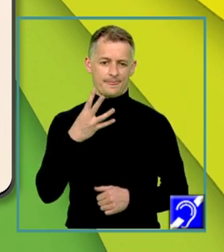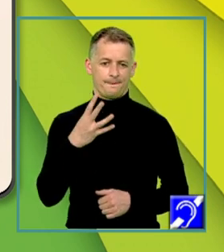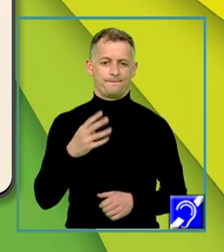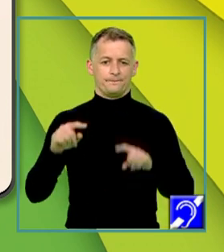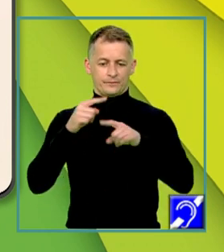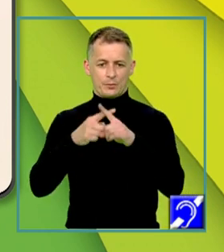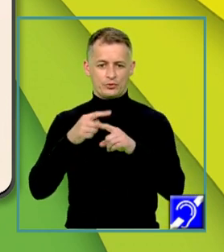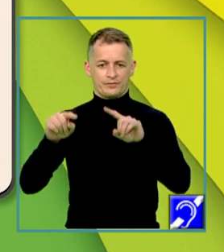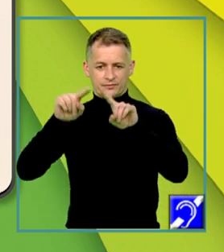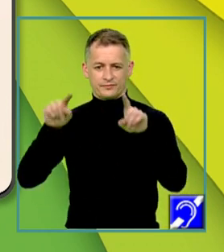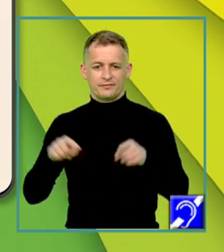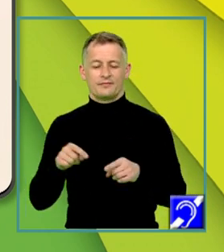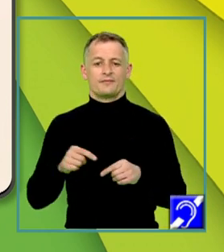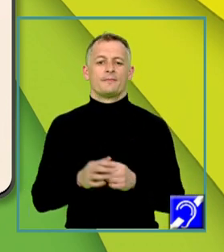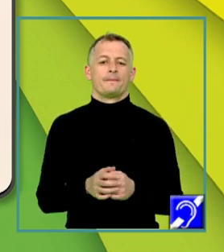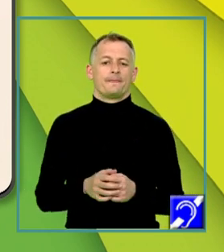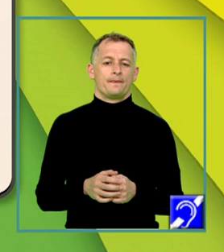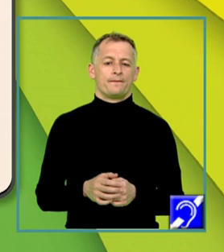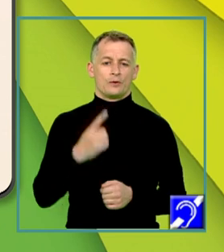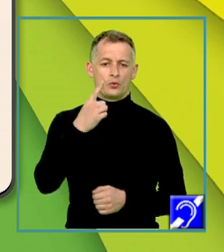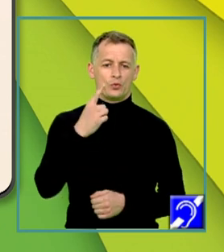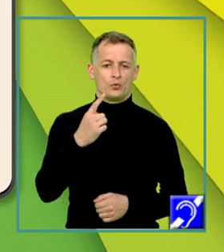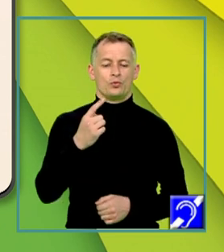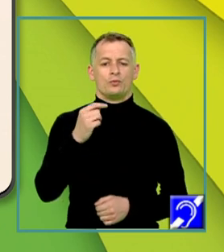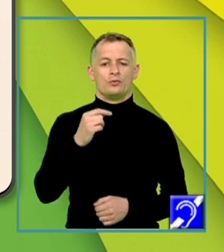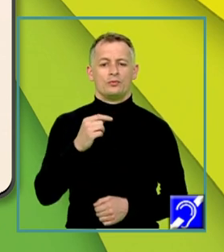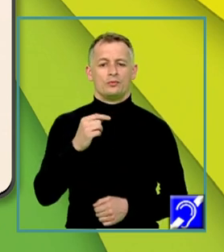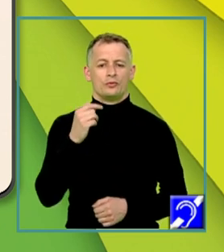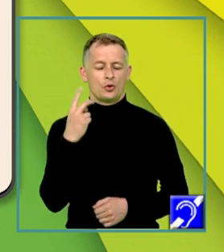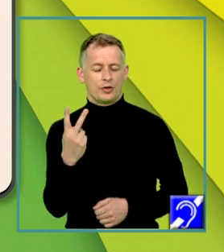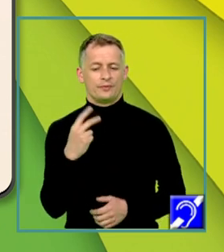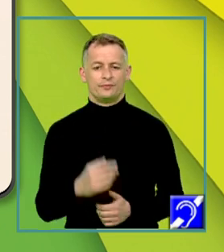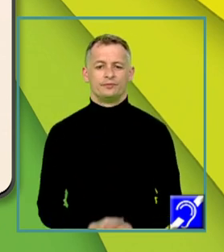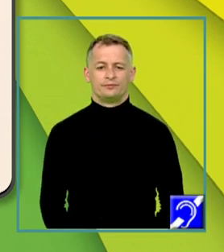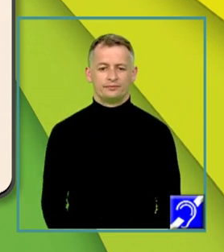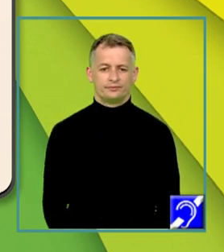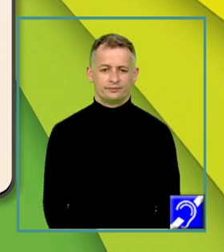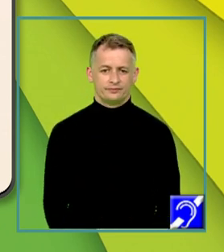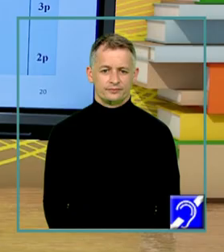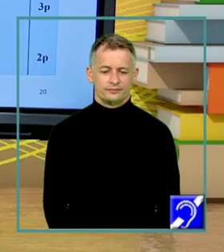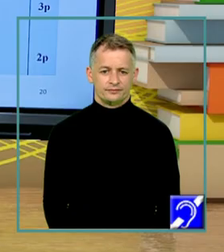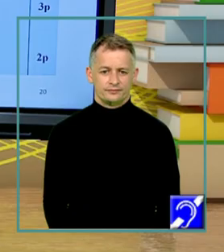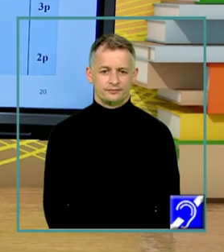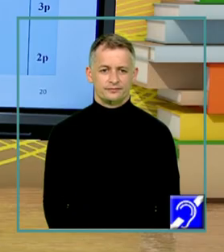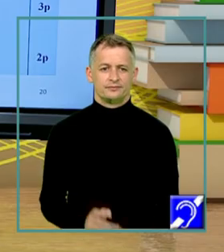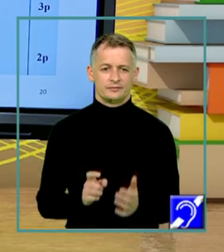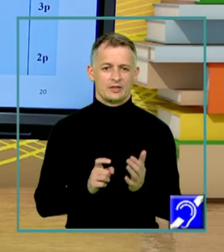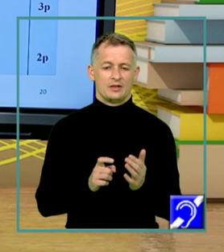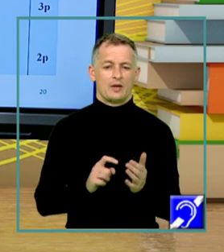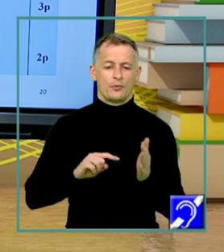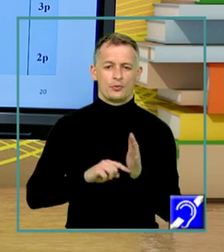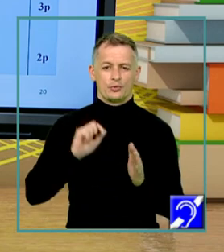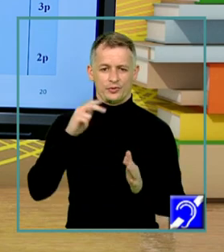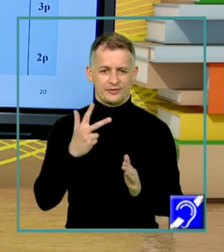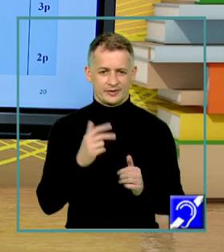înmulțit cu matricea unitate de ordinul 2. La punctul 3 se cere determinarea